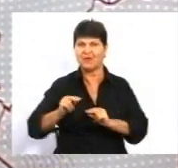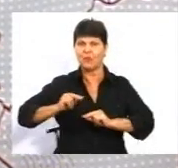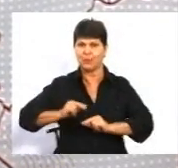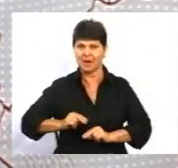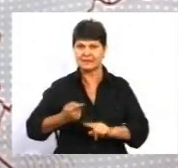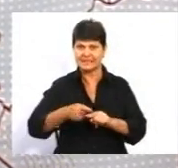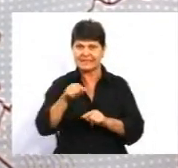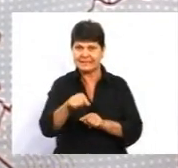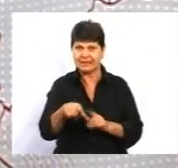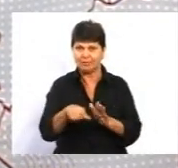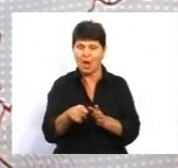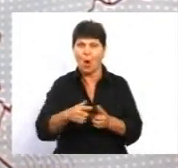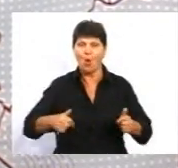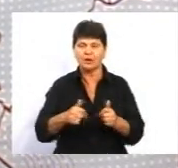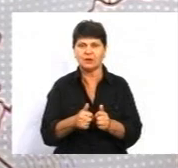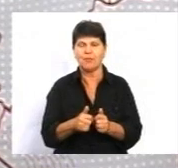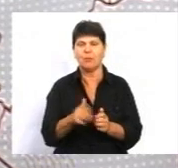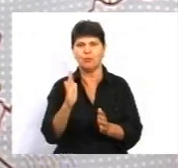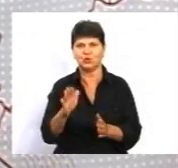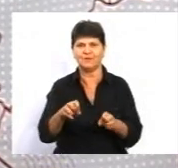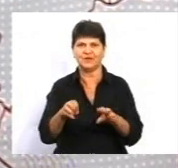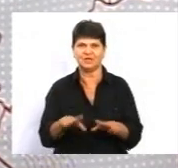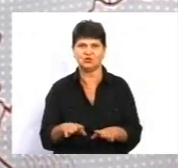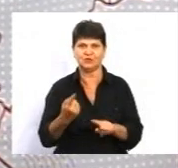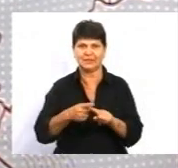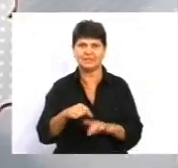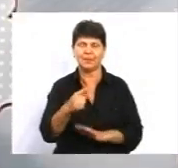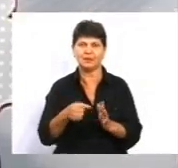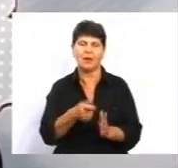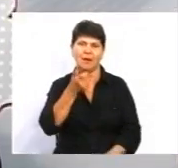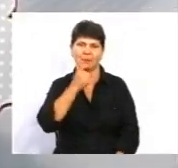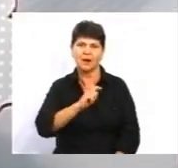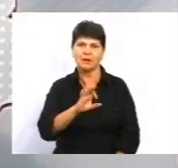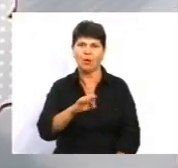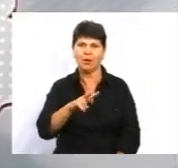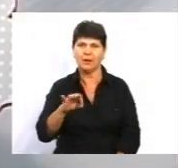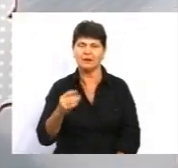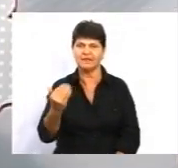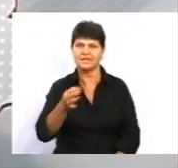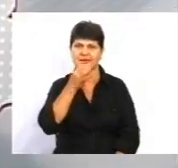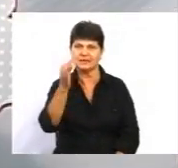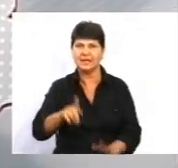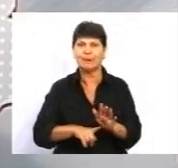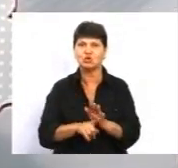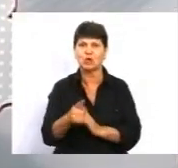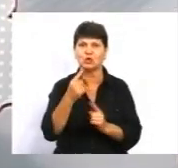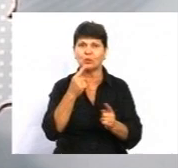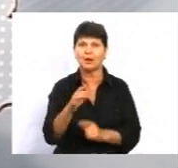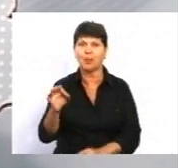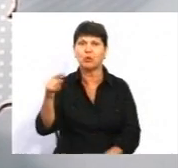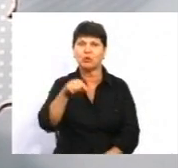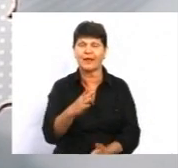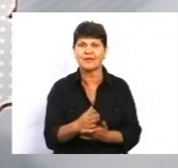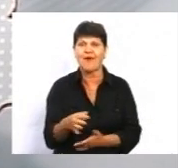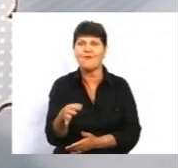органом ми якраз і будемо вирішувати ці питання. Пані Олена, ви сказали на початку розмови про те, що є в області